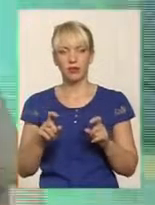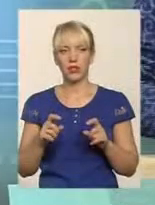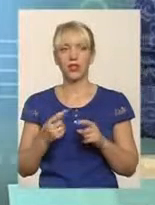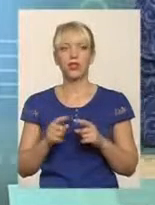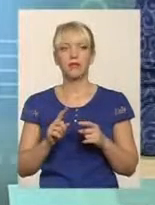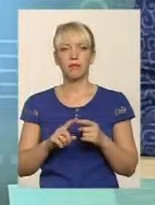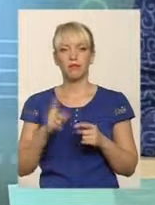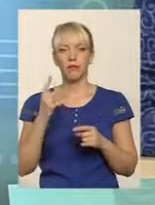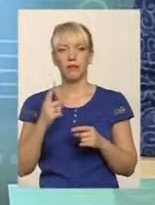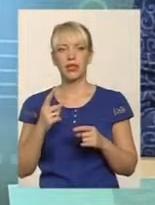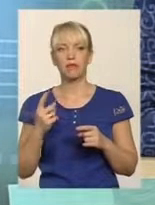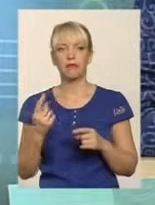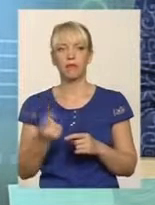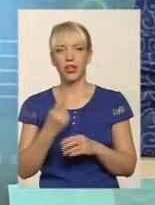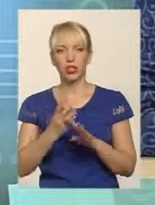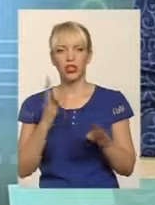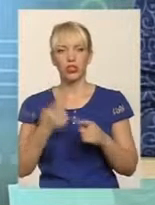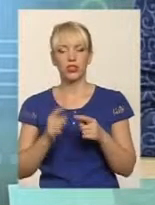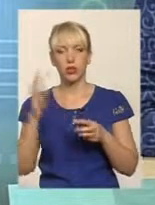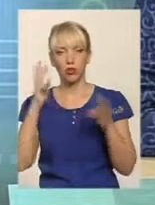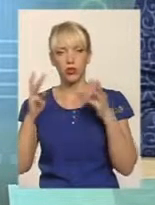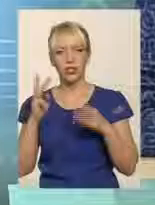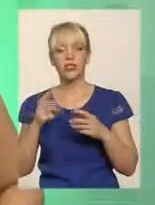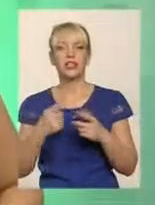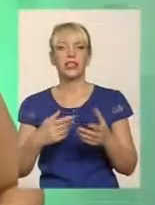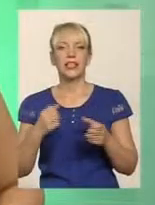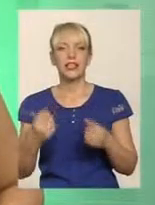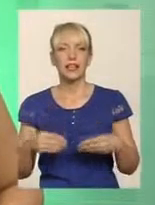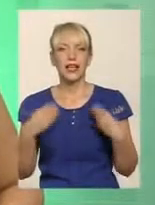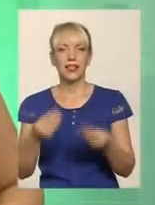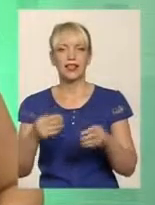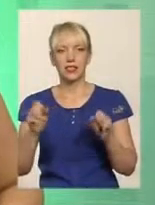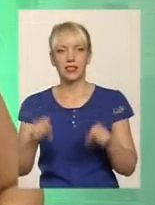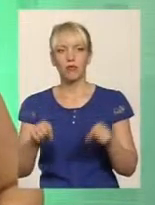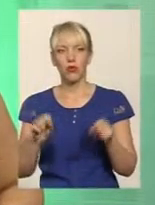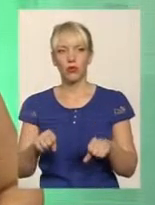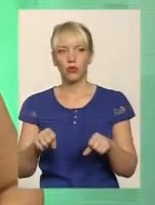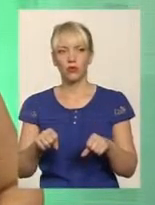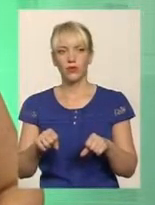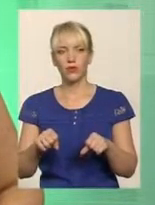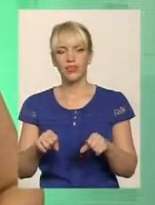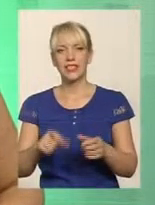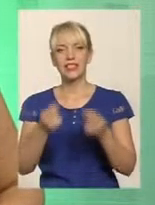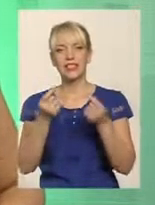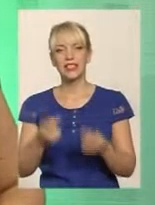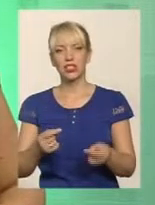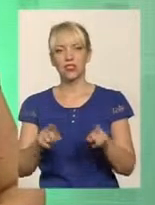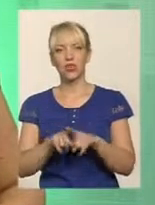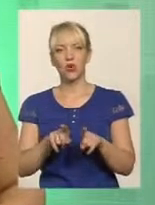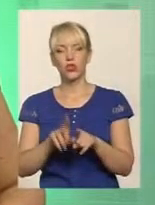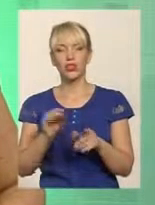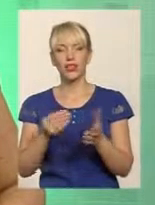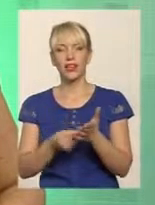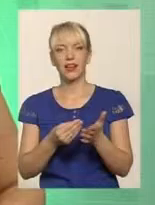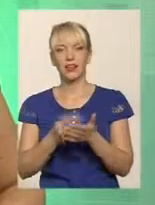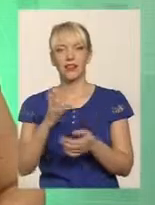місцевими радами, дали змогу здешевити також і тарифи